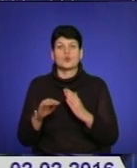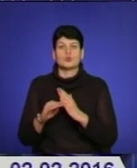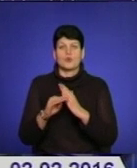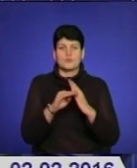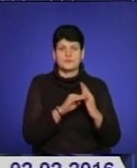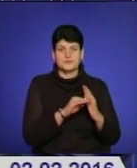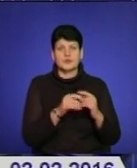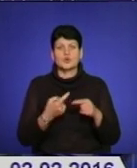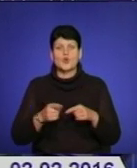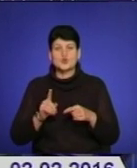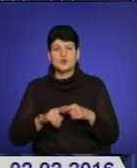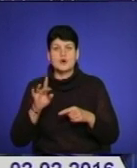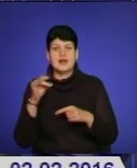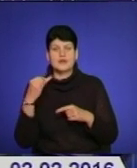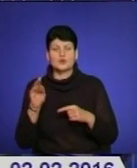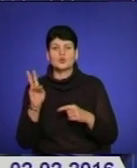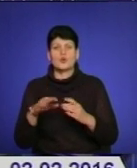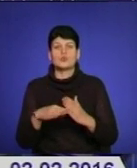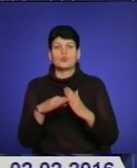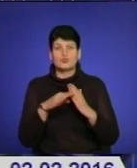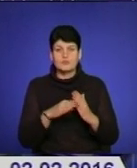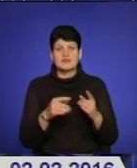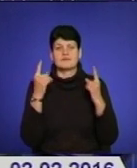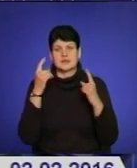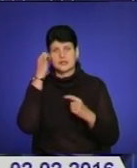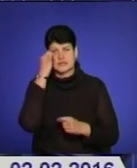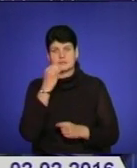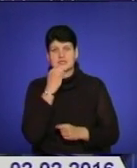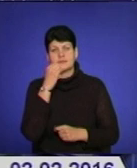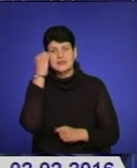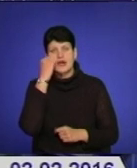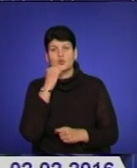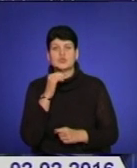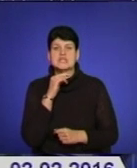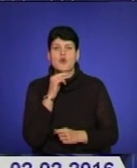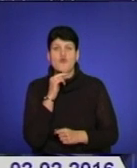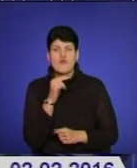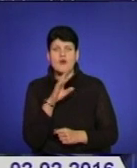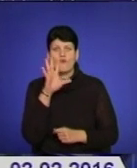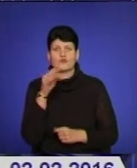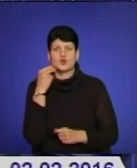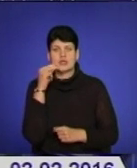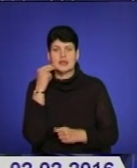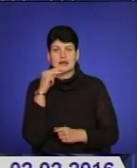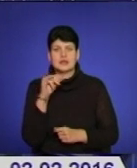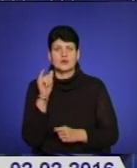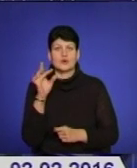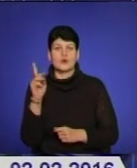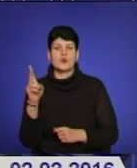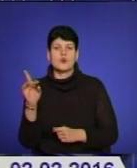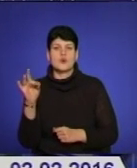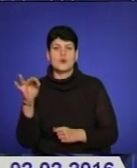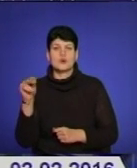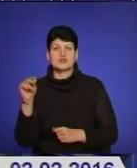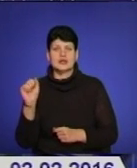цього рейду, хто нам допоміг, дуже великі спасибі. Дякую за увагу. Цього найкращого, Ігор Крочок, прес